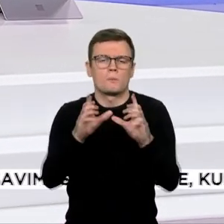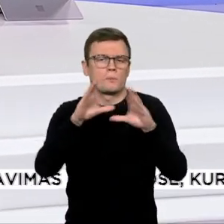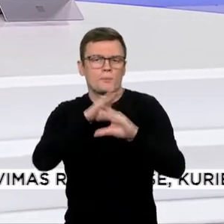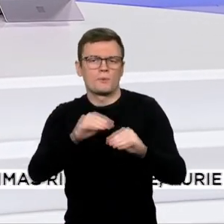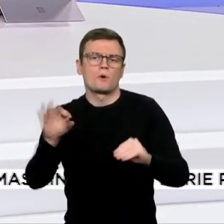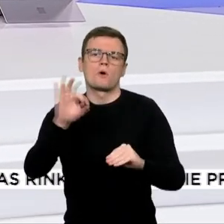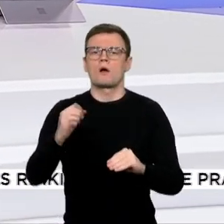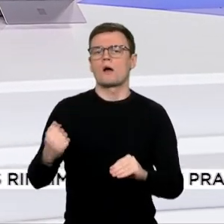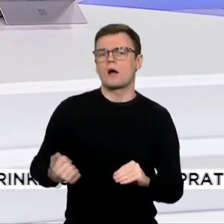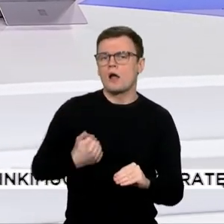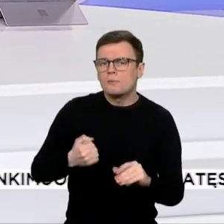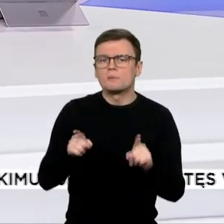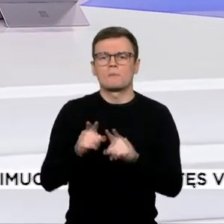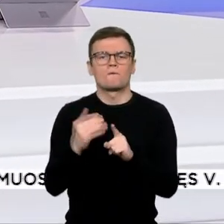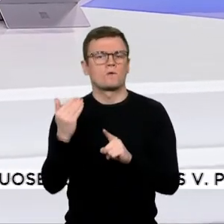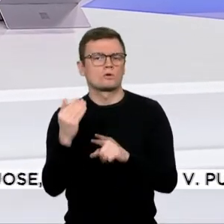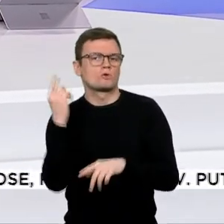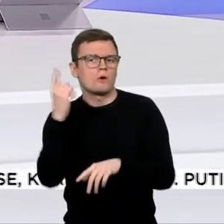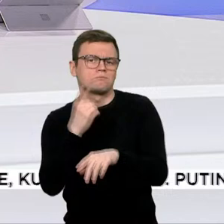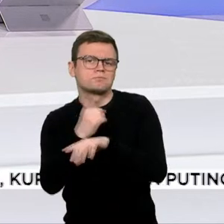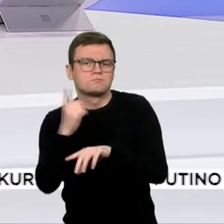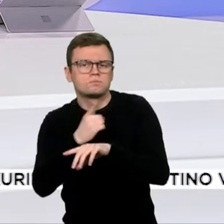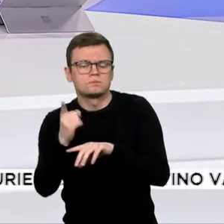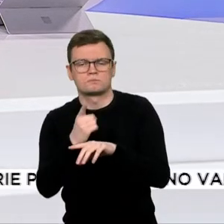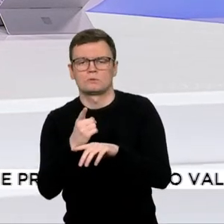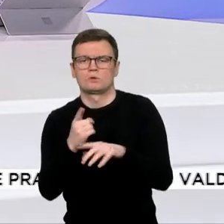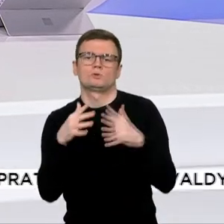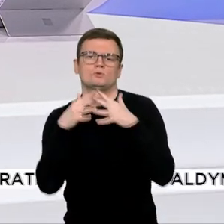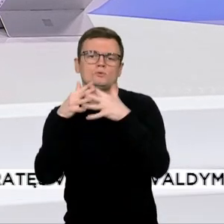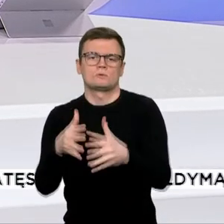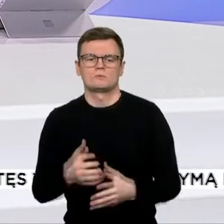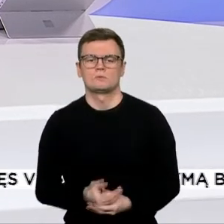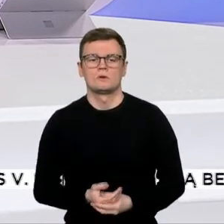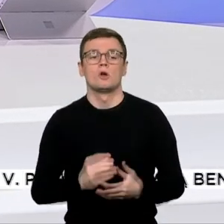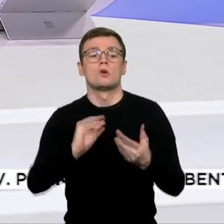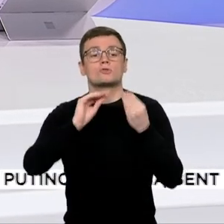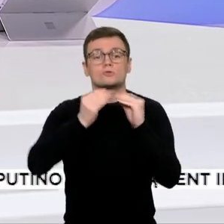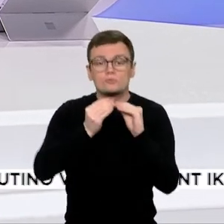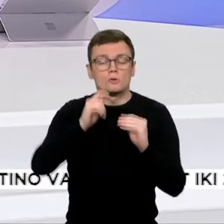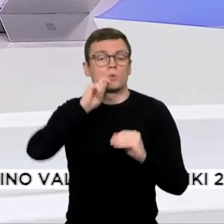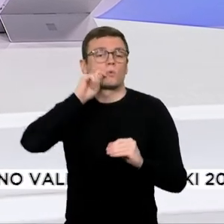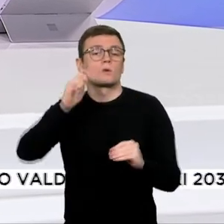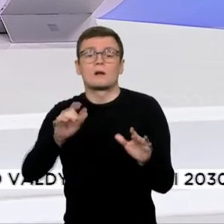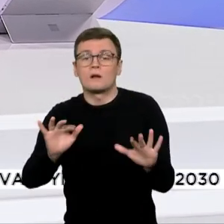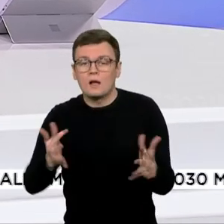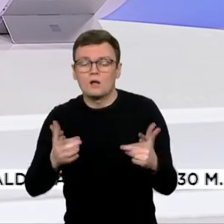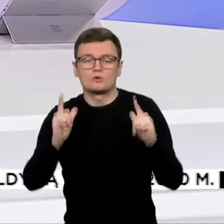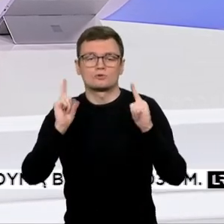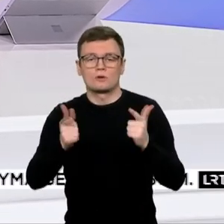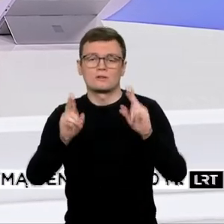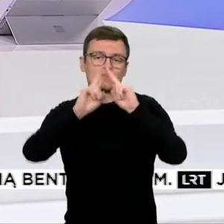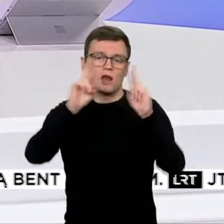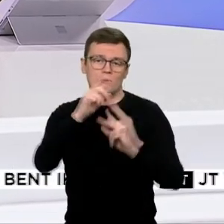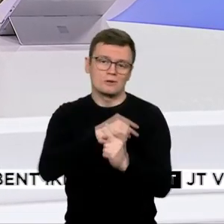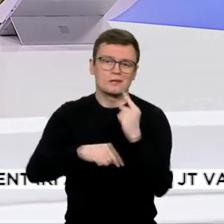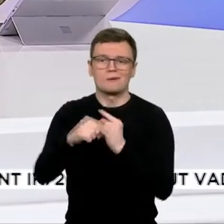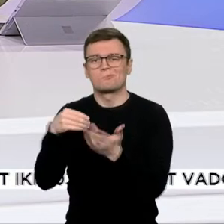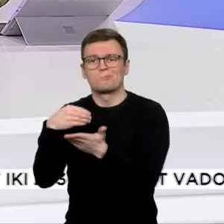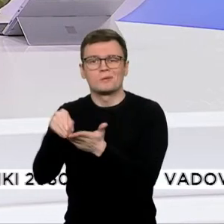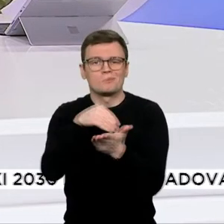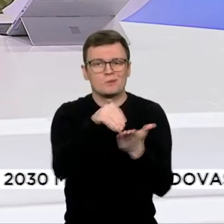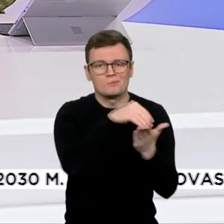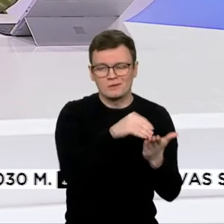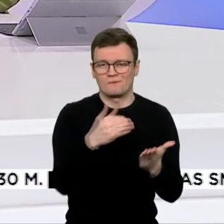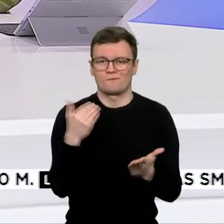raketų siuntimo. Šolce sakė, kad sutarta Ukrainai pirkti ginklų tarptautinėse rinkuose, o tam naudoti pelną iš Europoje